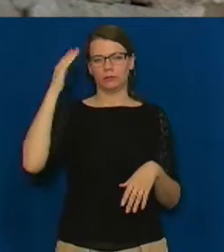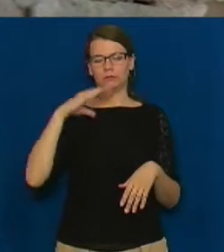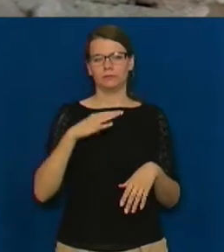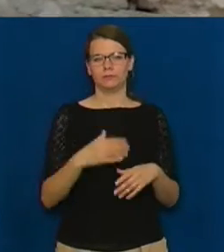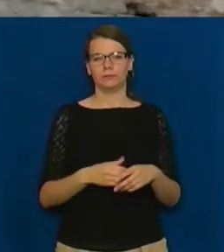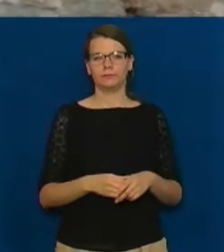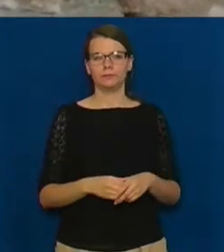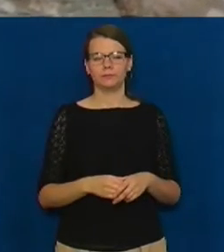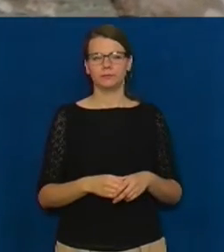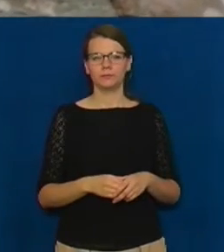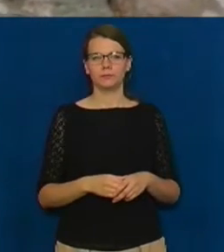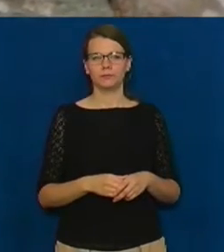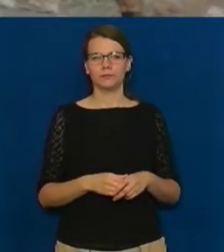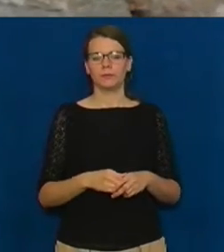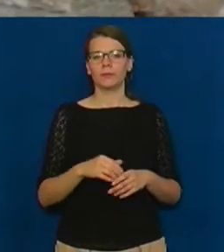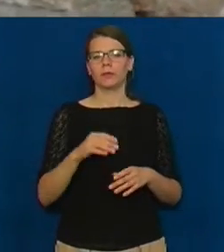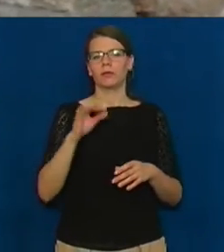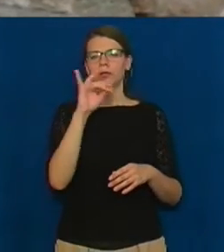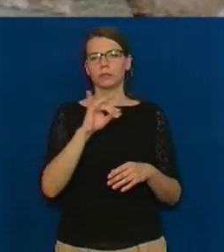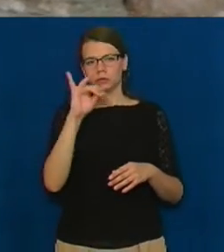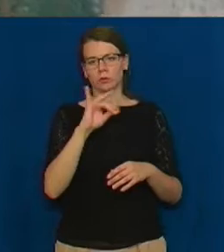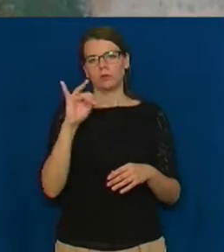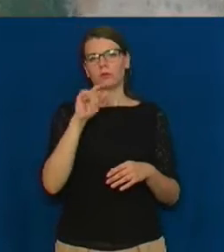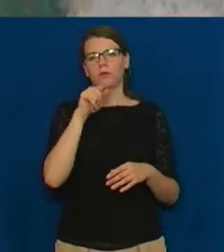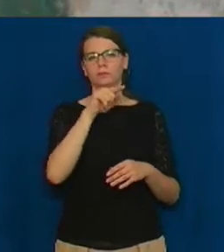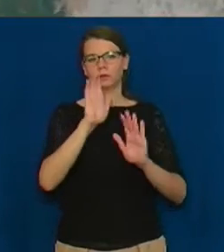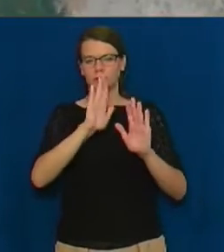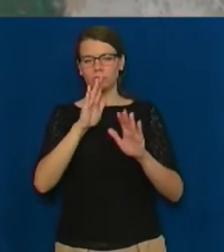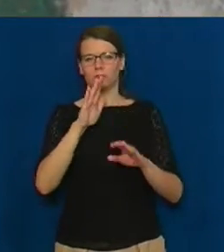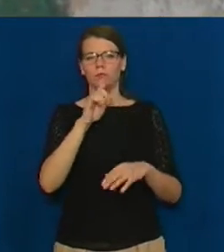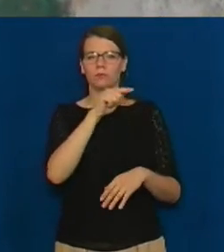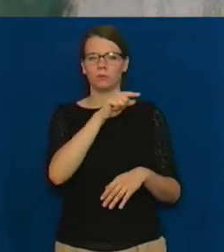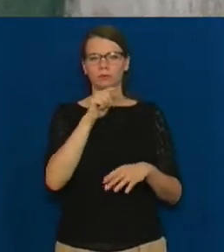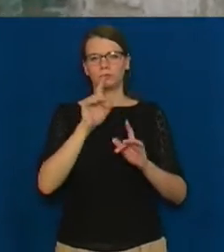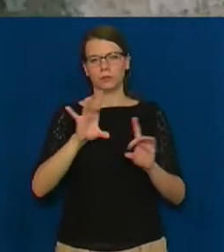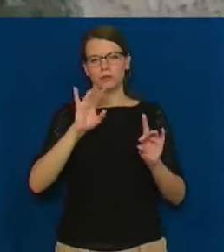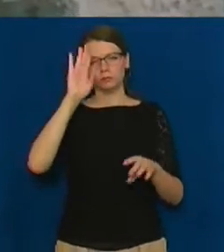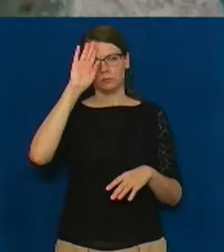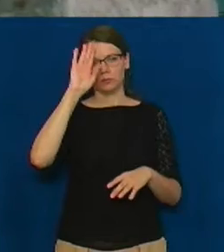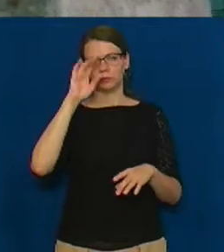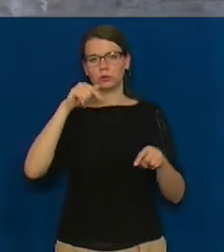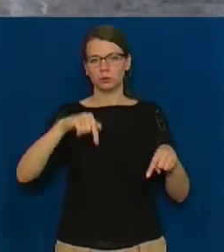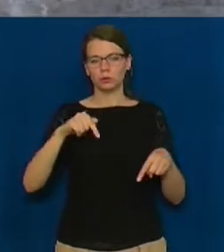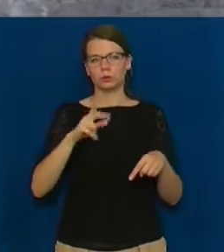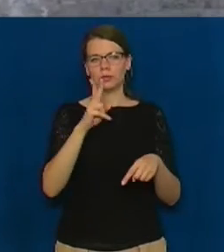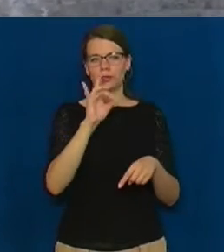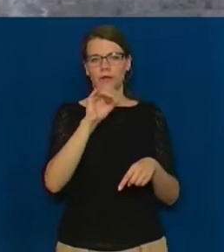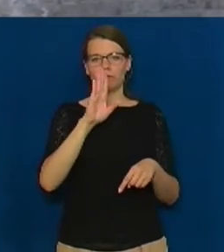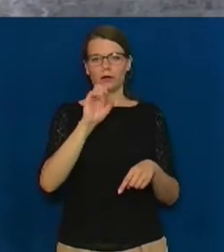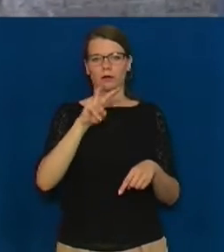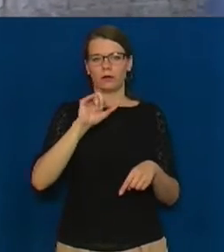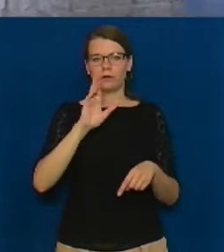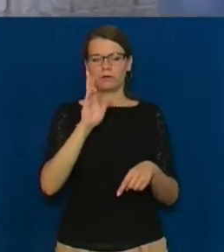За відділу історії краю обласного краєзнавчого музею Сергій Ганицький розповідає, що район Кривалівки, де розташований